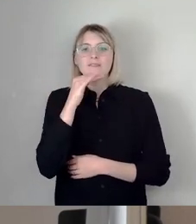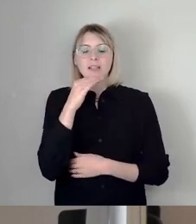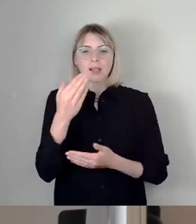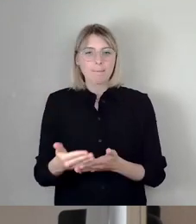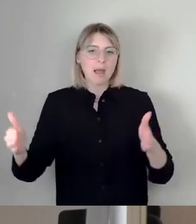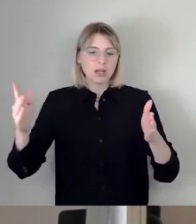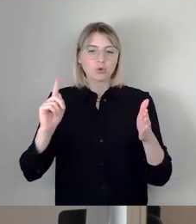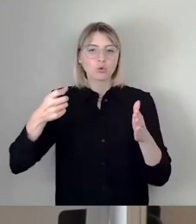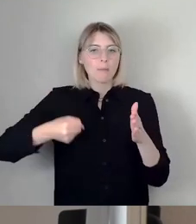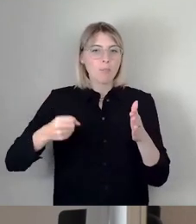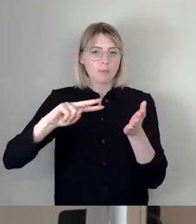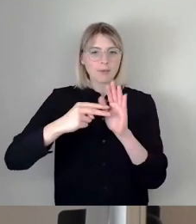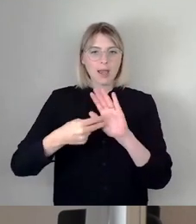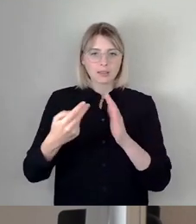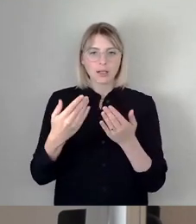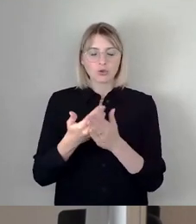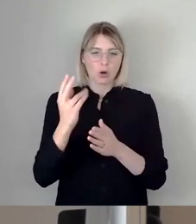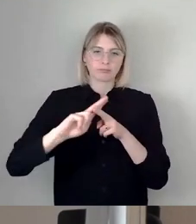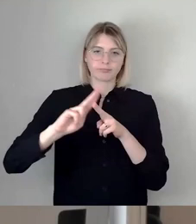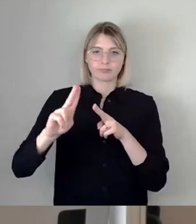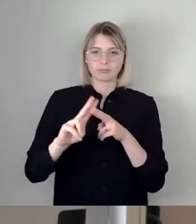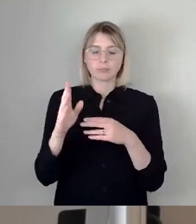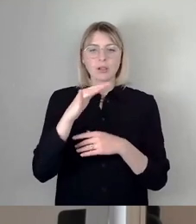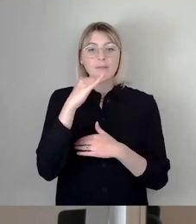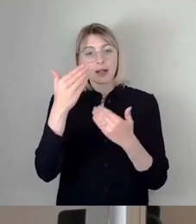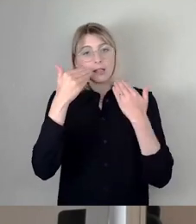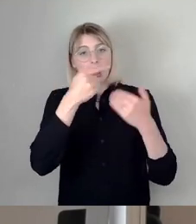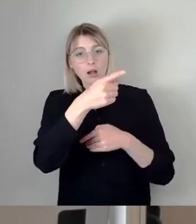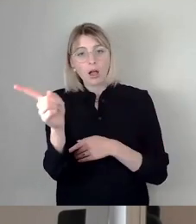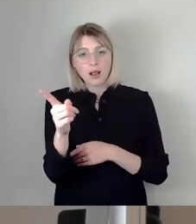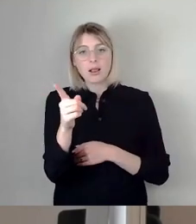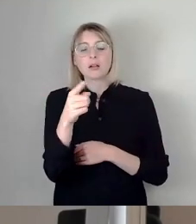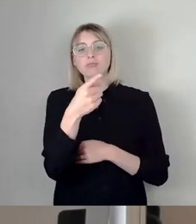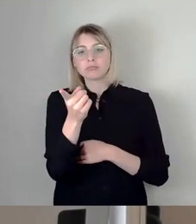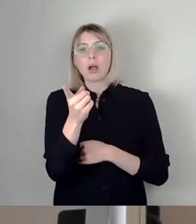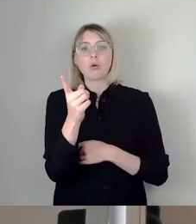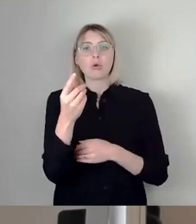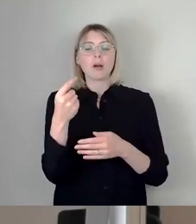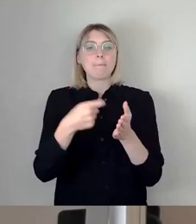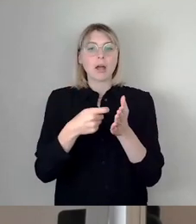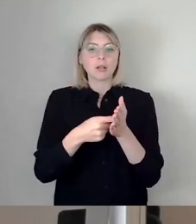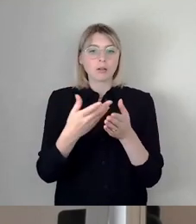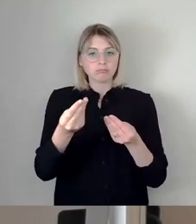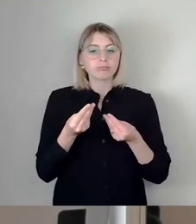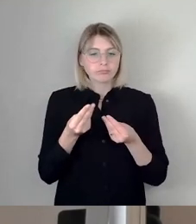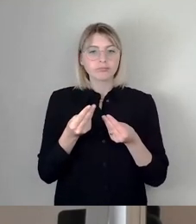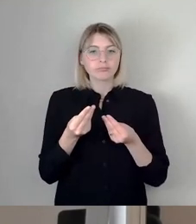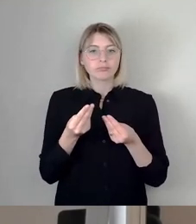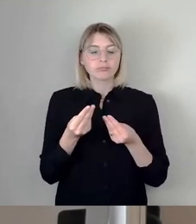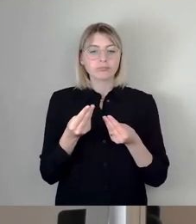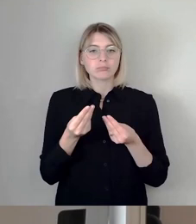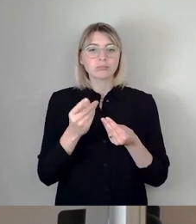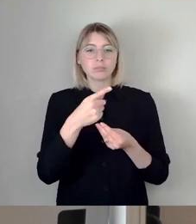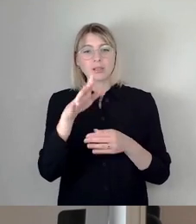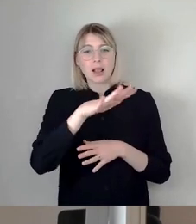erneuert werden. Ich möchte mich an dieser Stelle bedanken bei allen, die ihren Beitrag geleistet haben. Das ist das Land, das